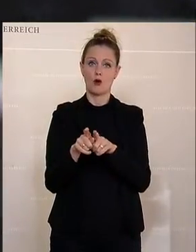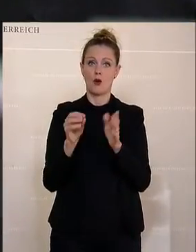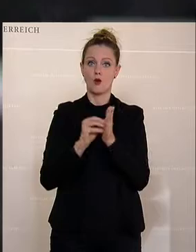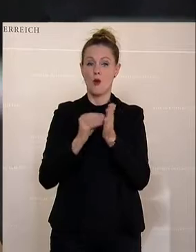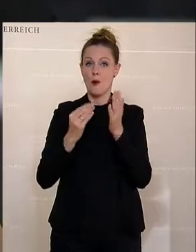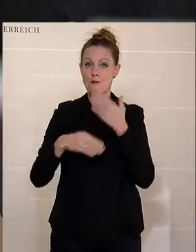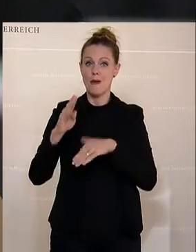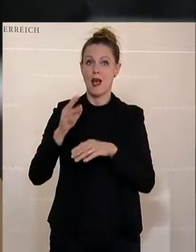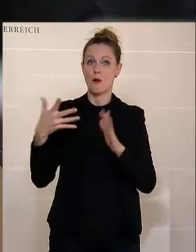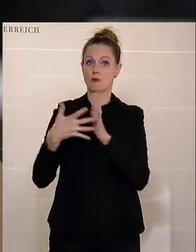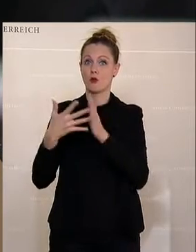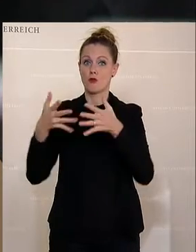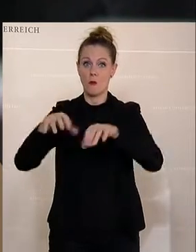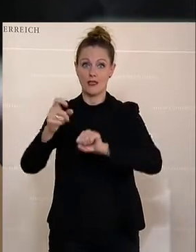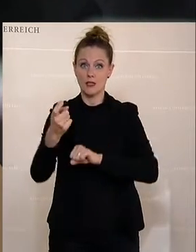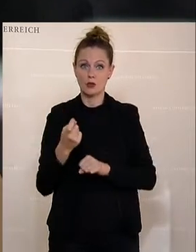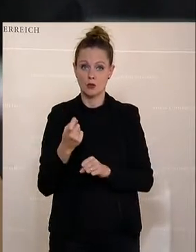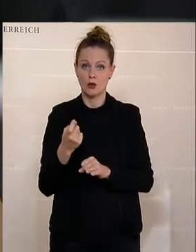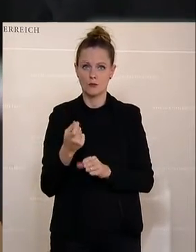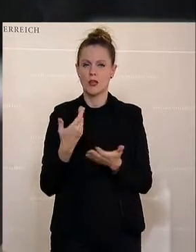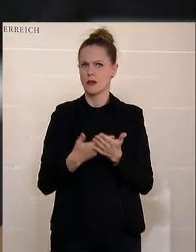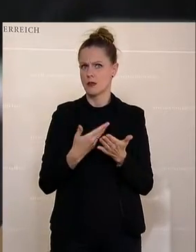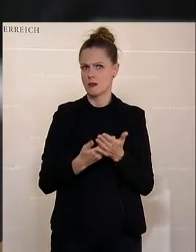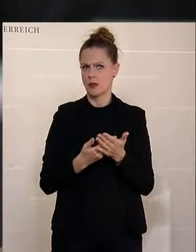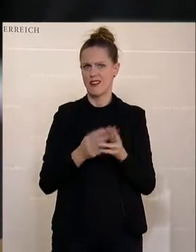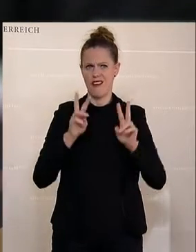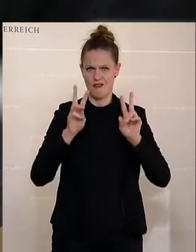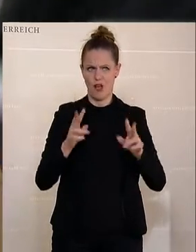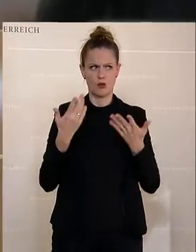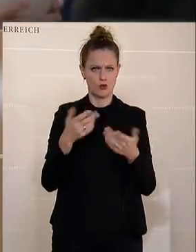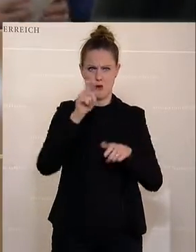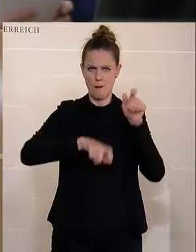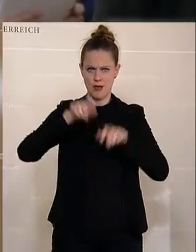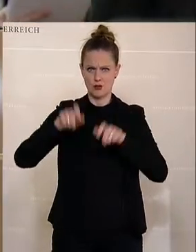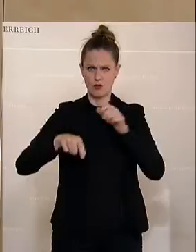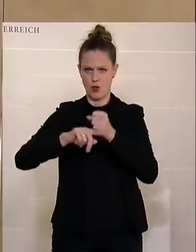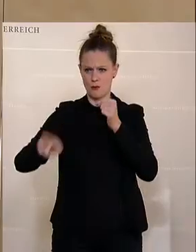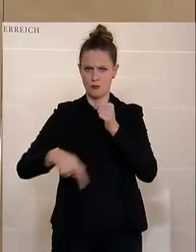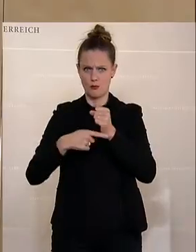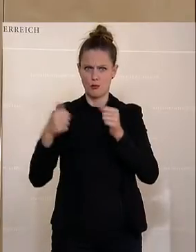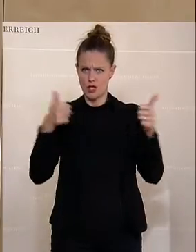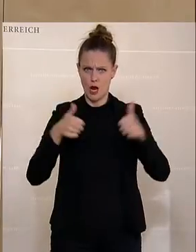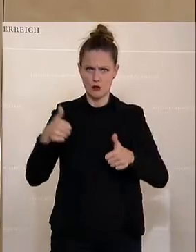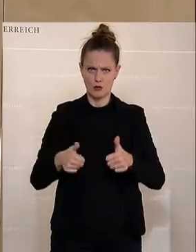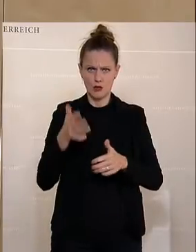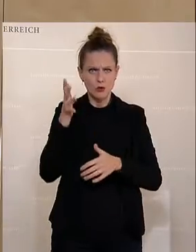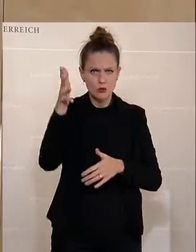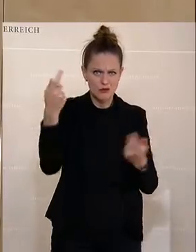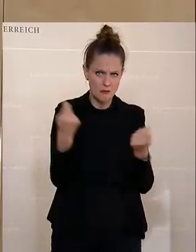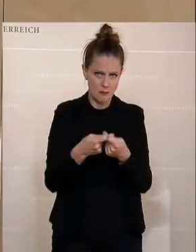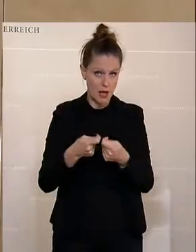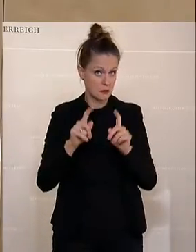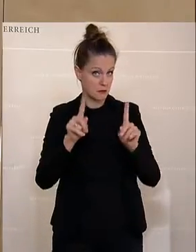Prüfkompetenzen muss man sich die Frage stellen, geht sich das mit diesem Personal und mit dieser Budgetausstattung auch in Zukunft aus?